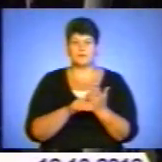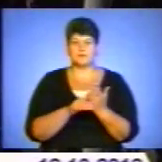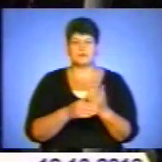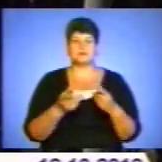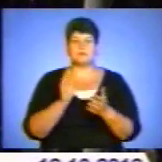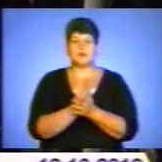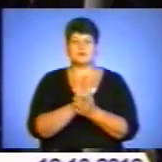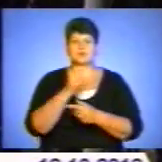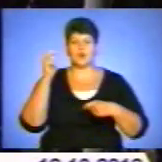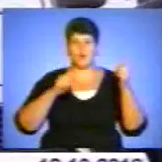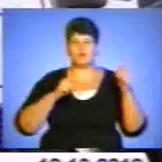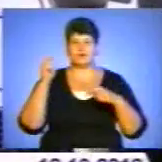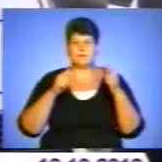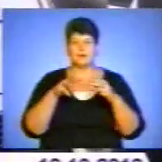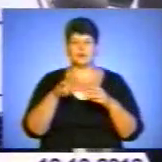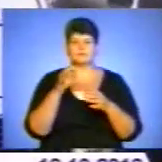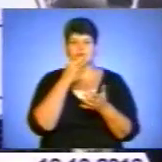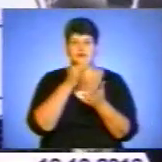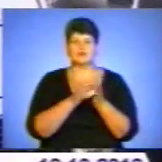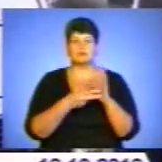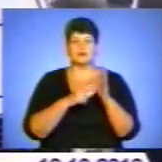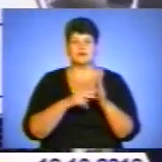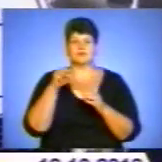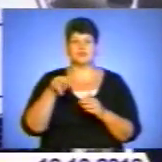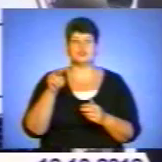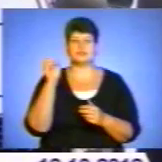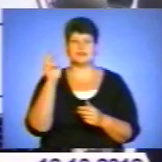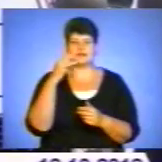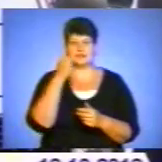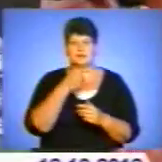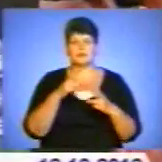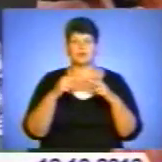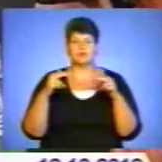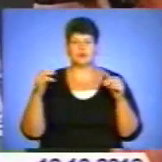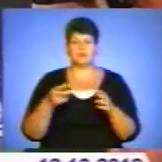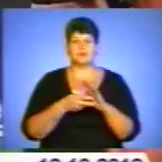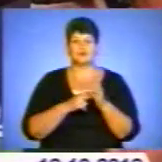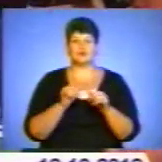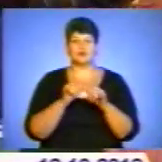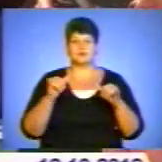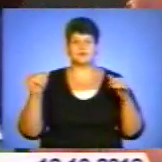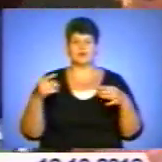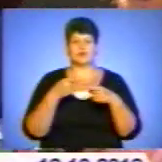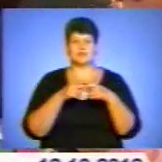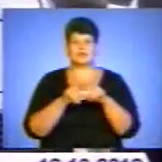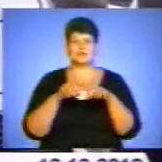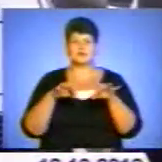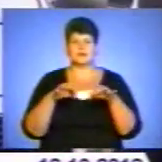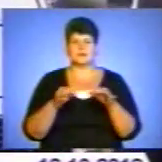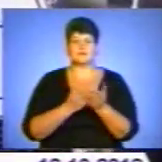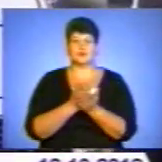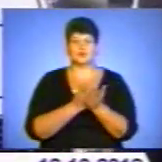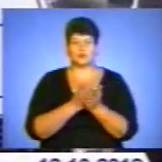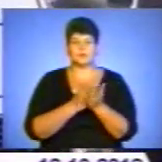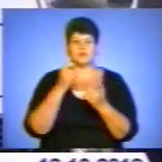журналістами Микола Азаров зазначив, що у планах на 2013 рік по Дніпропетровщині планується розвиток інженерно-транспортної інфраструктури, покривому